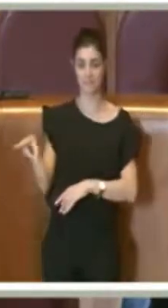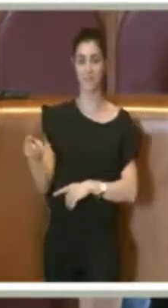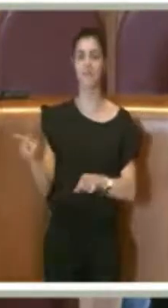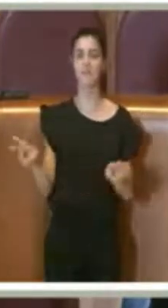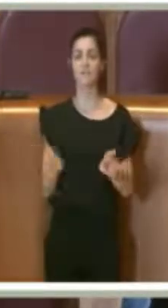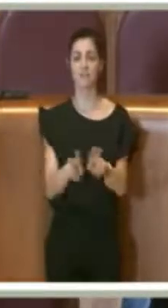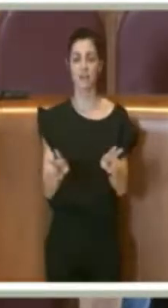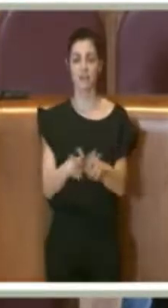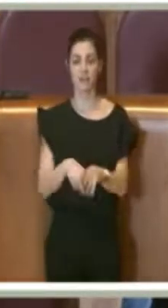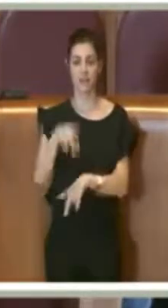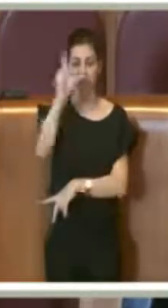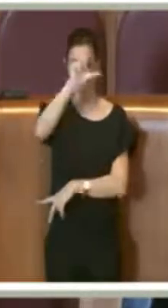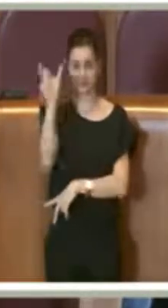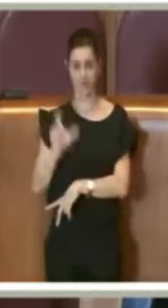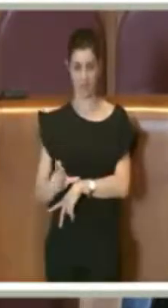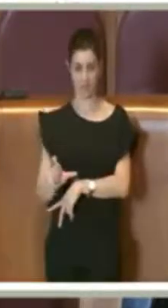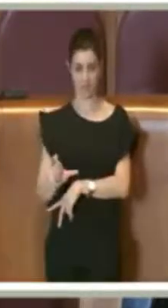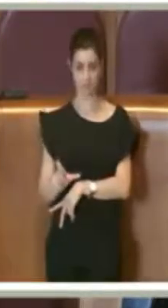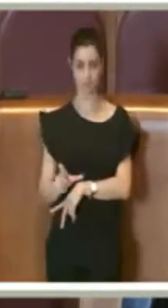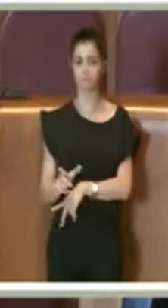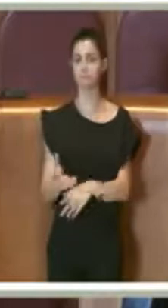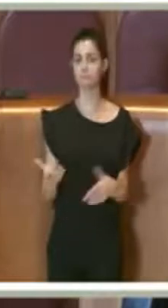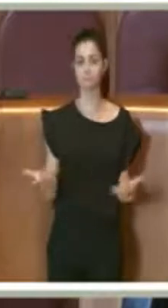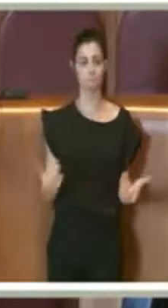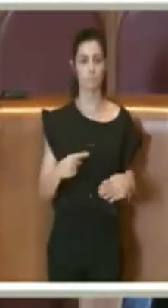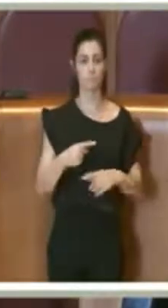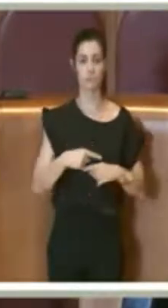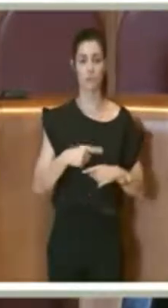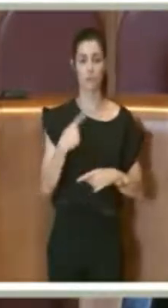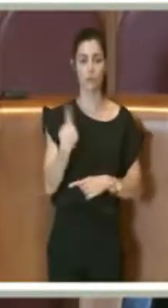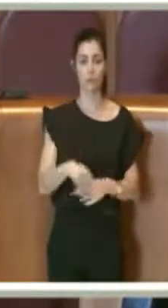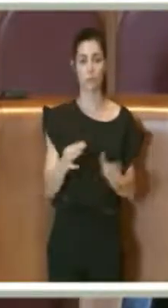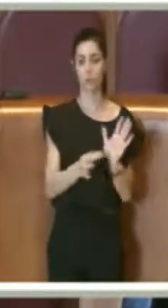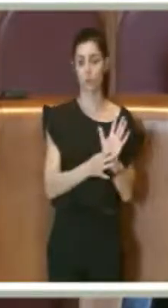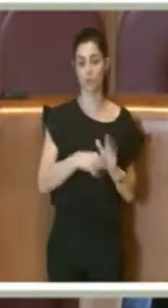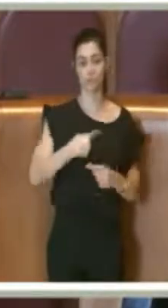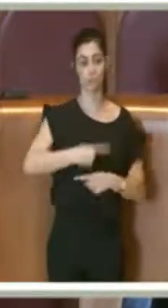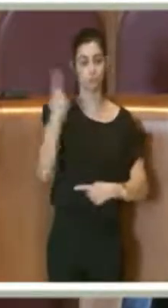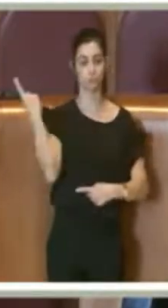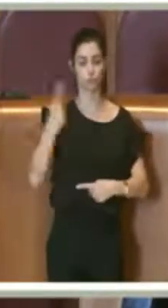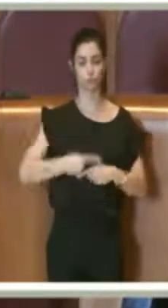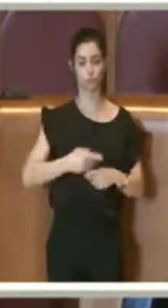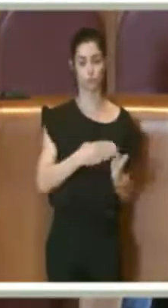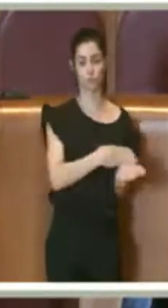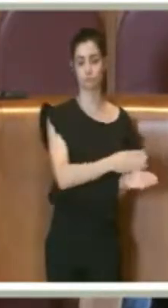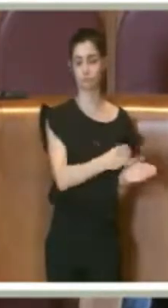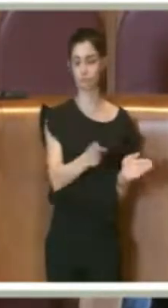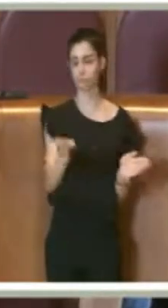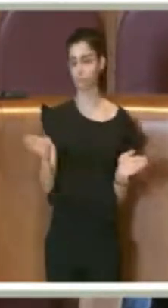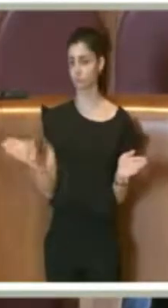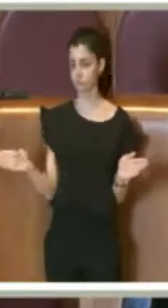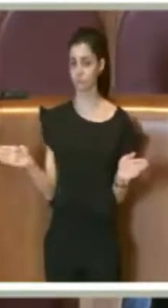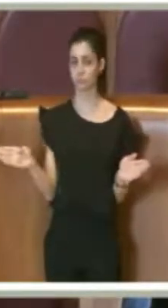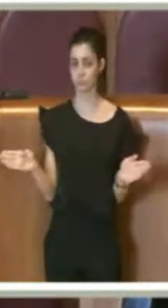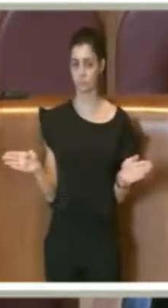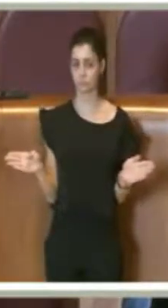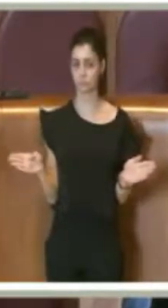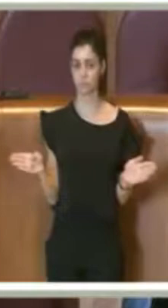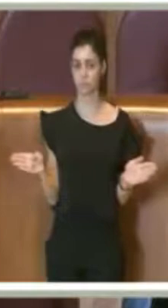'Italia. Quindi è un ordine del giorno trasversale poi in caso quello magari un piccolo